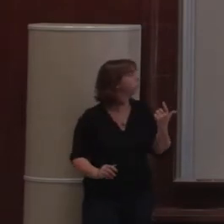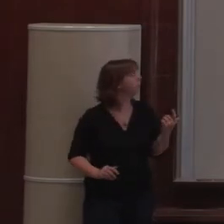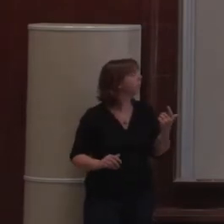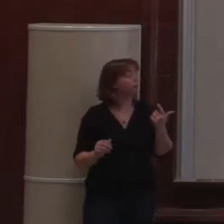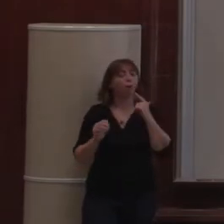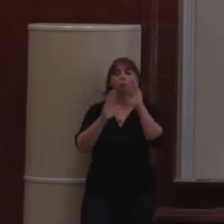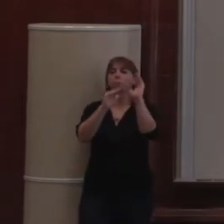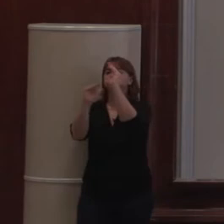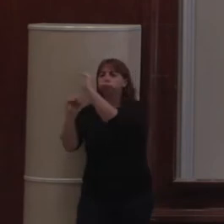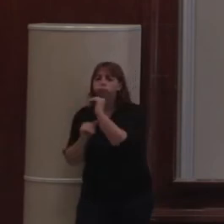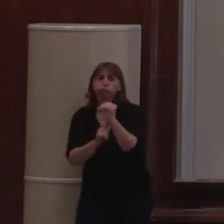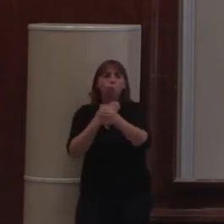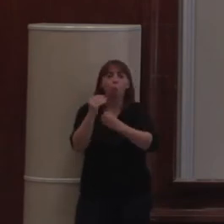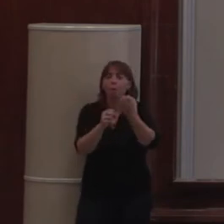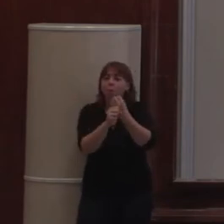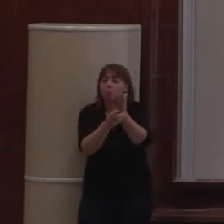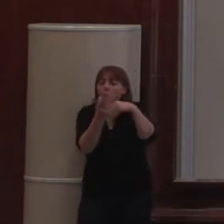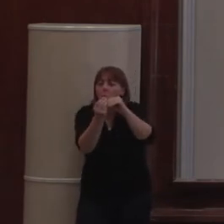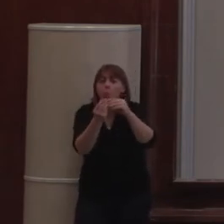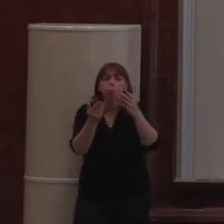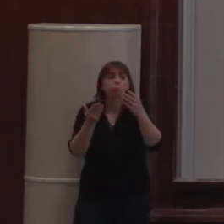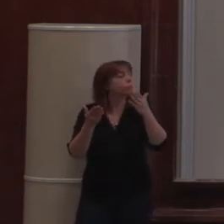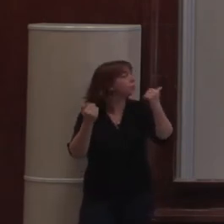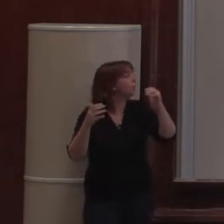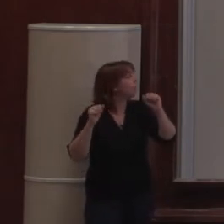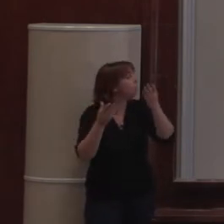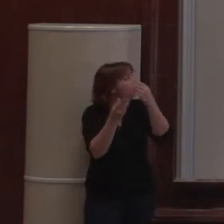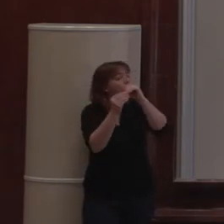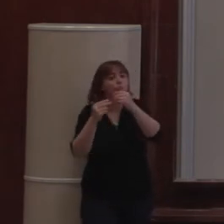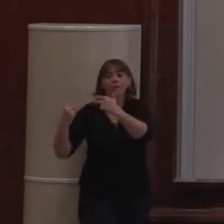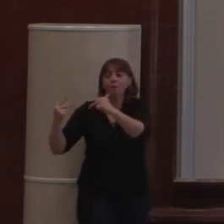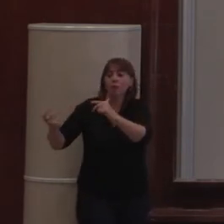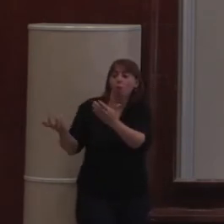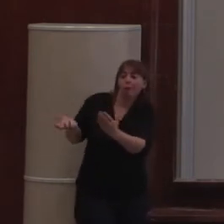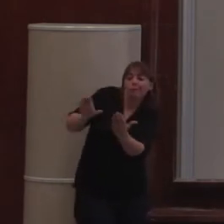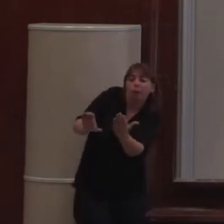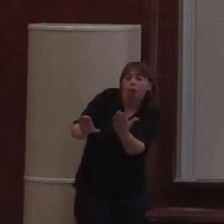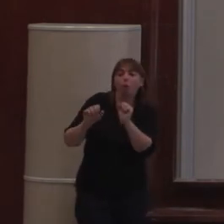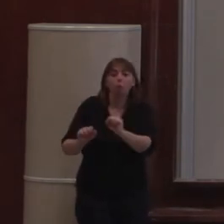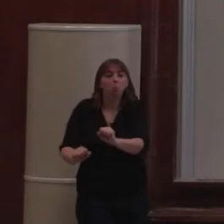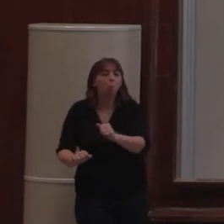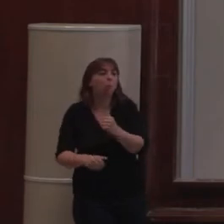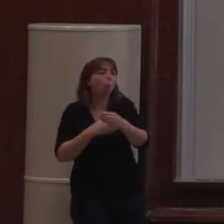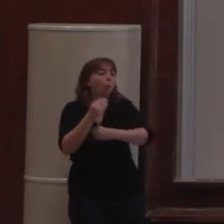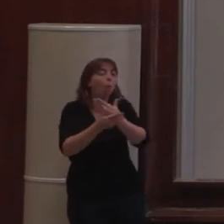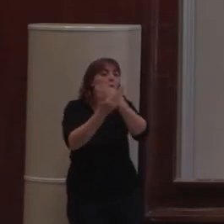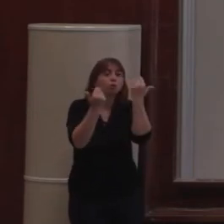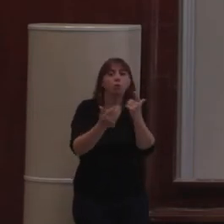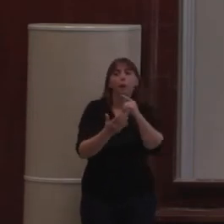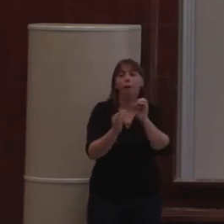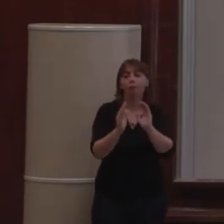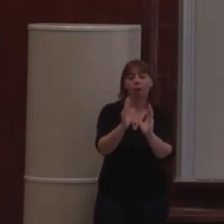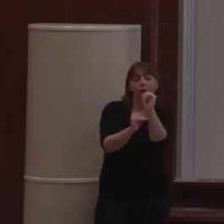peut rajouter des informations supplémentaires qui ne sont pas des champs du schéma. Donc, peut rajouter, mettons, une vidéo avec les médias. peut rajouter un encart texte